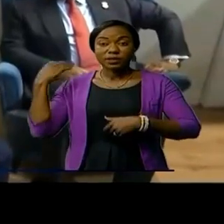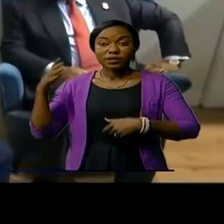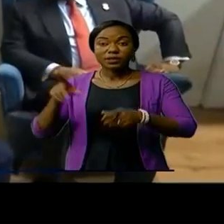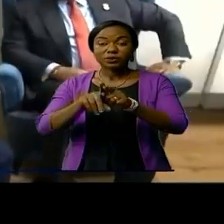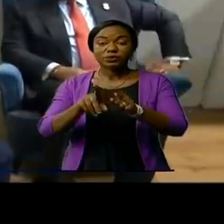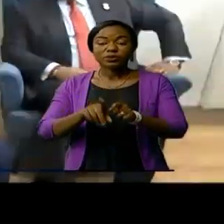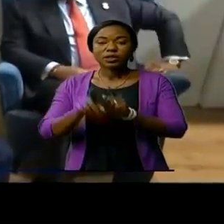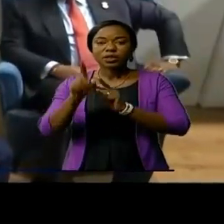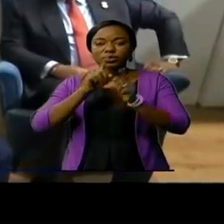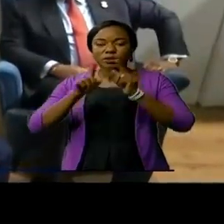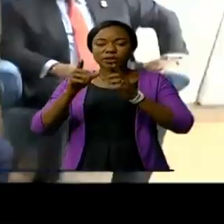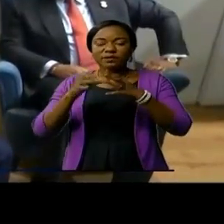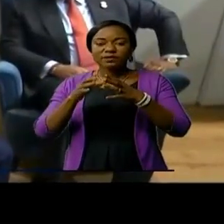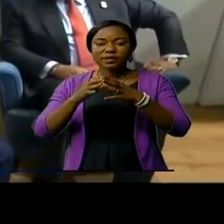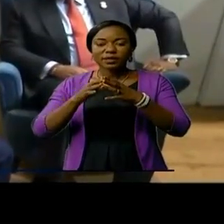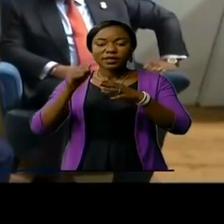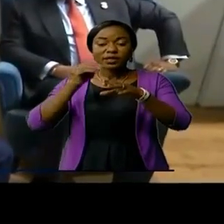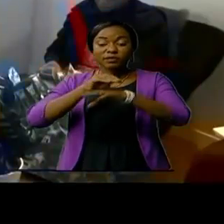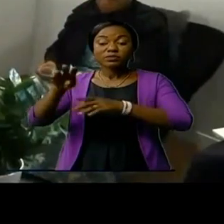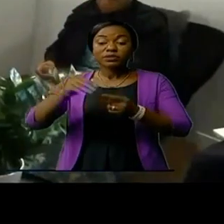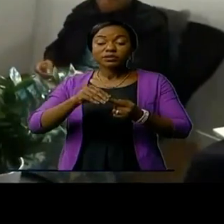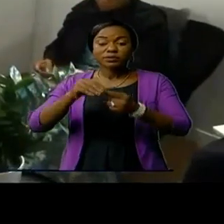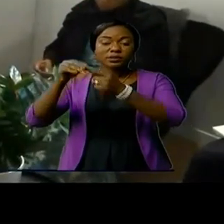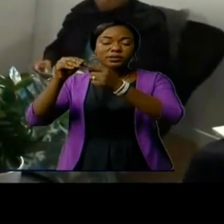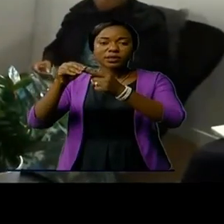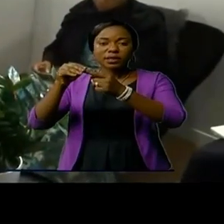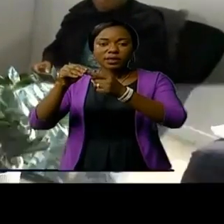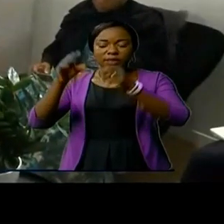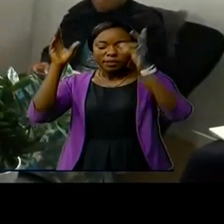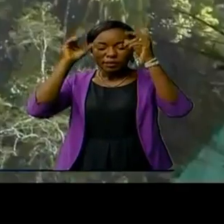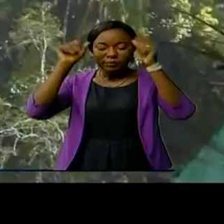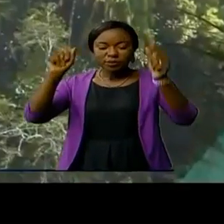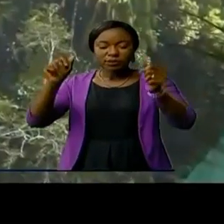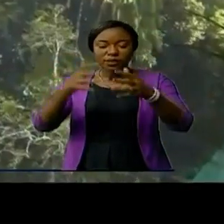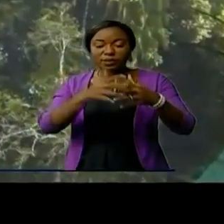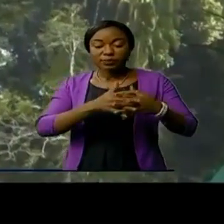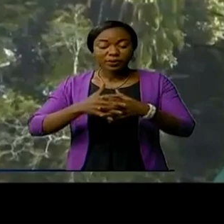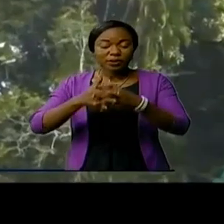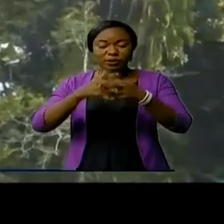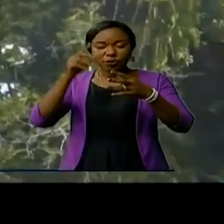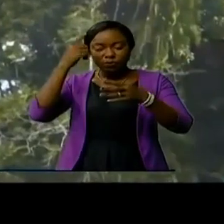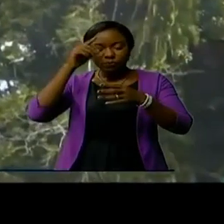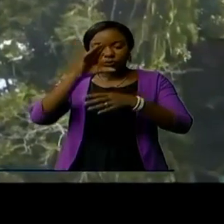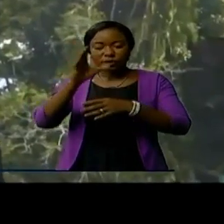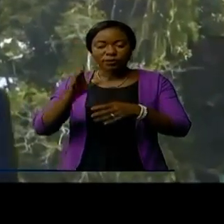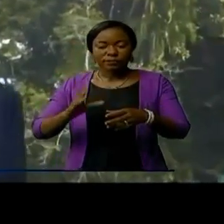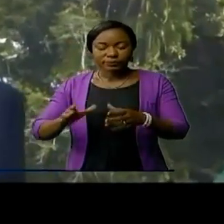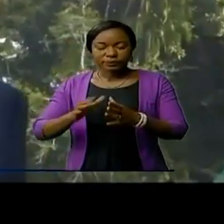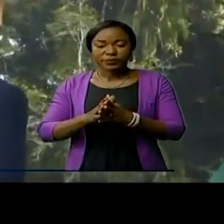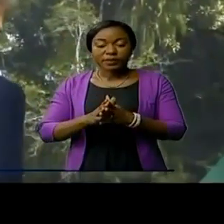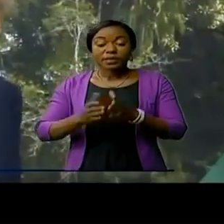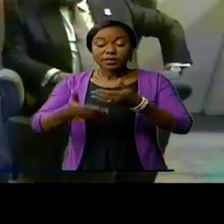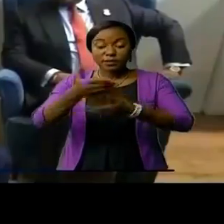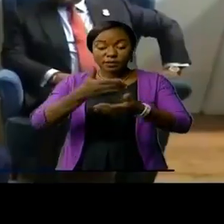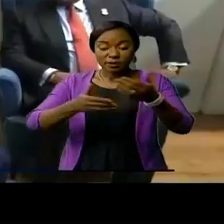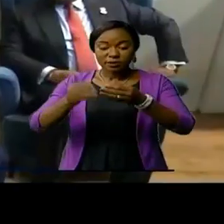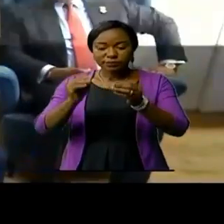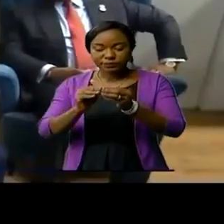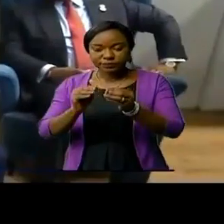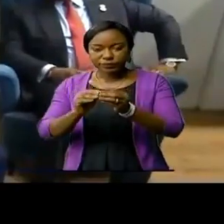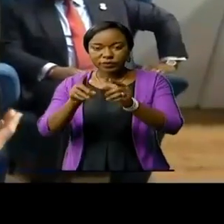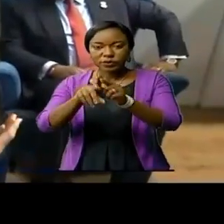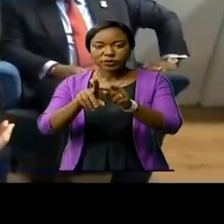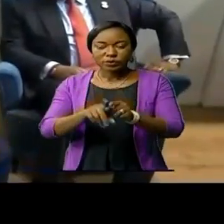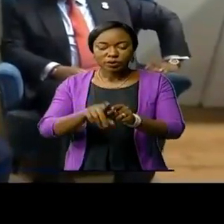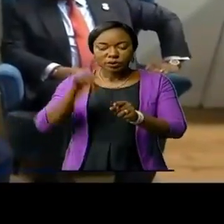des entretiens avec l'envoyé spécial du président Joe Biden pour le climat John Kerry. Ces échanges, en marge de la